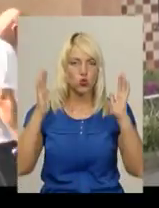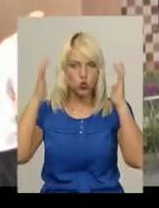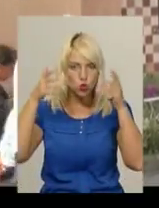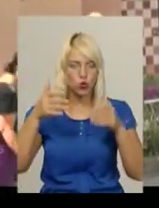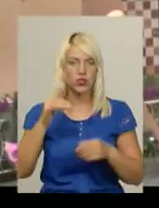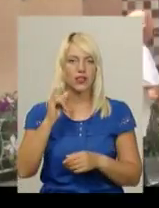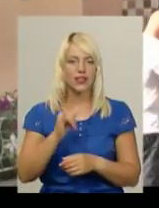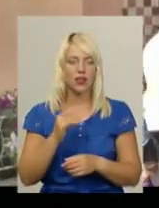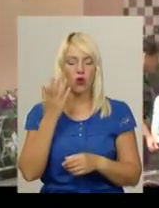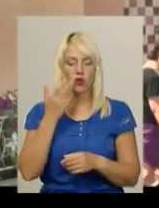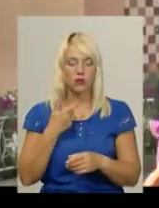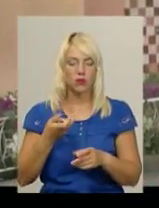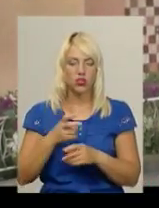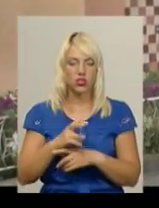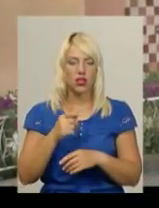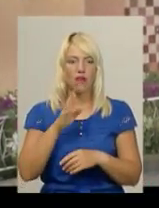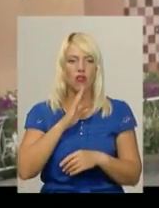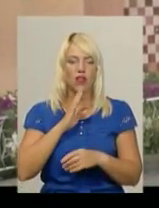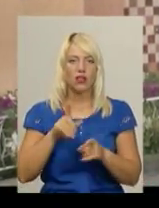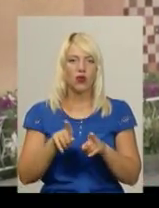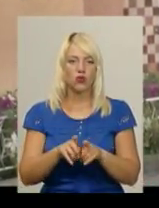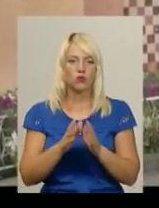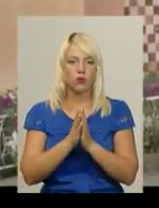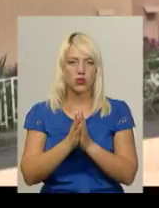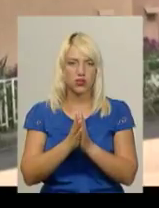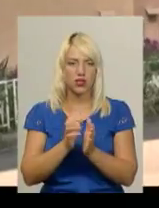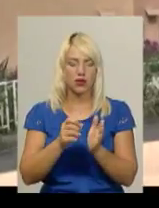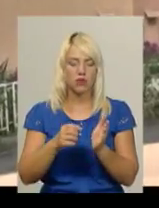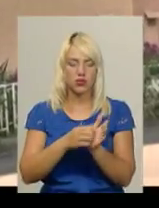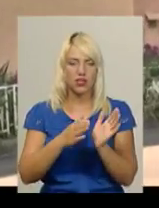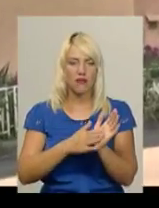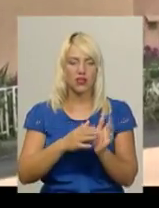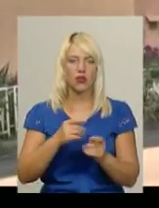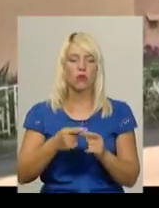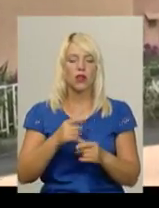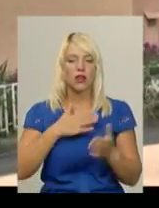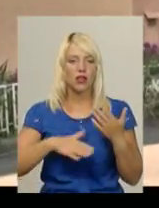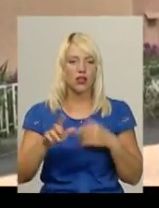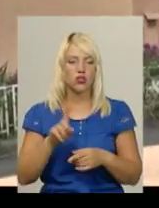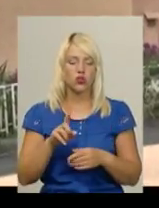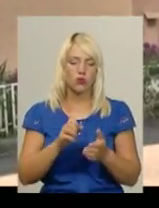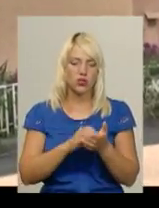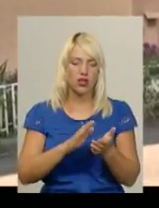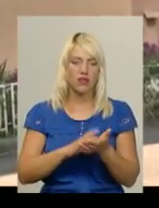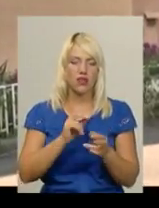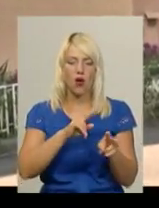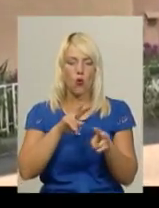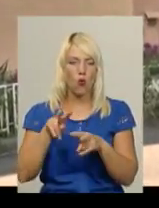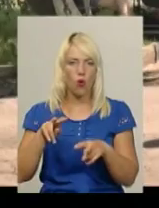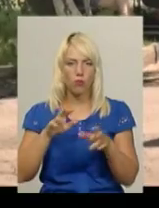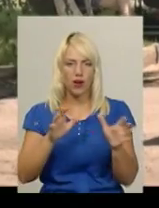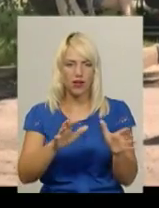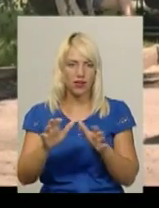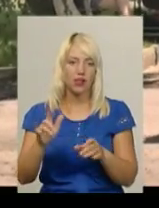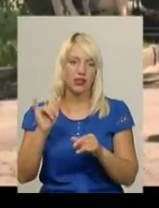вона попросила поставити її на облік. Вона дуже зраділа, що ми поставили її на облік і можемо обслуговувати їх обох.